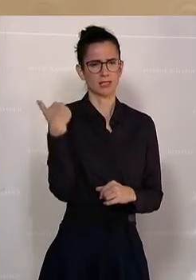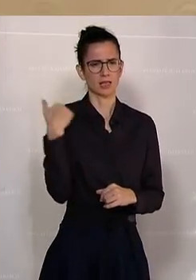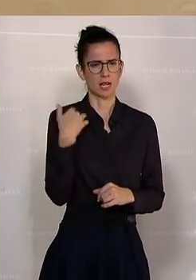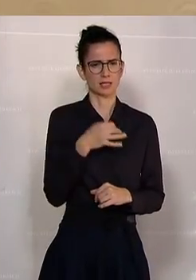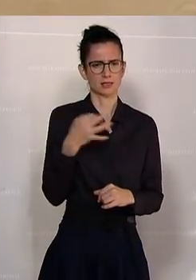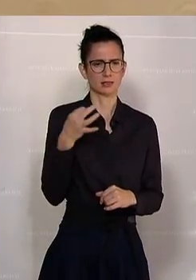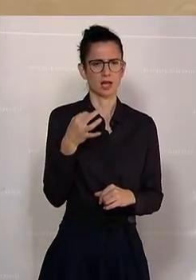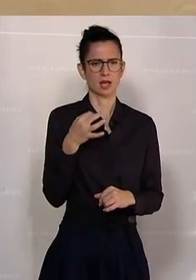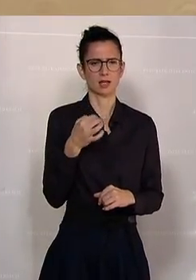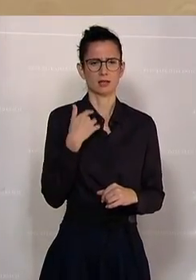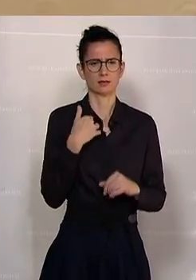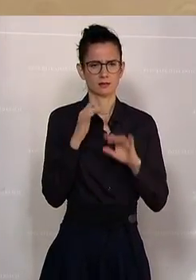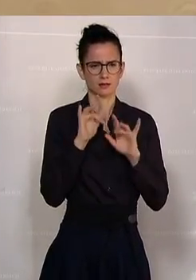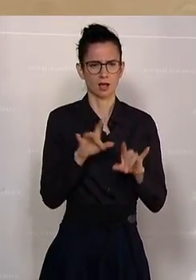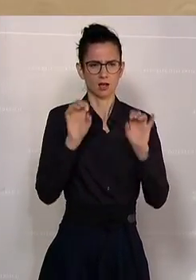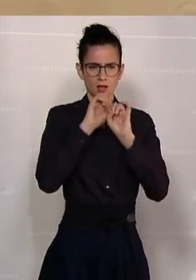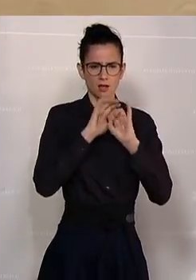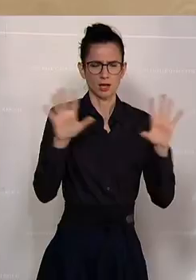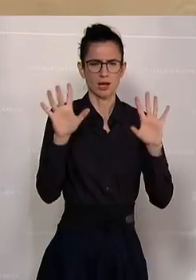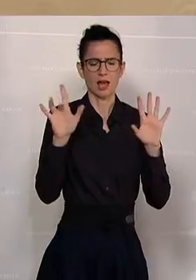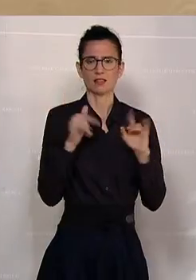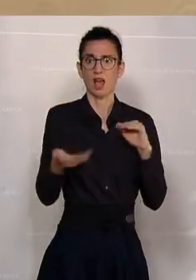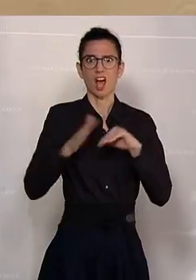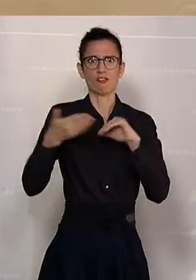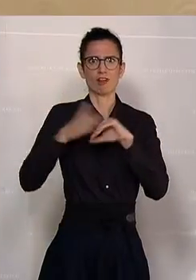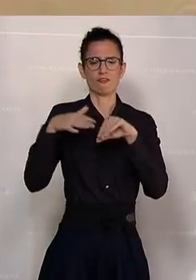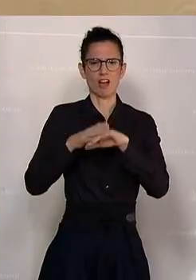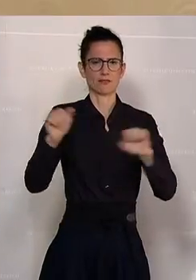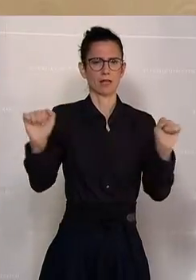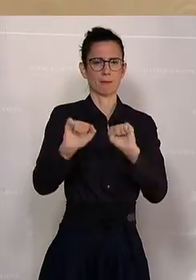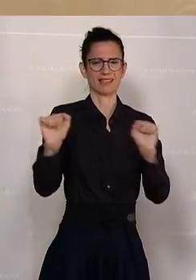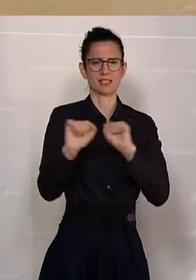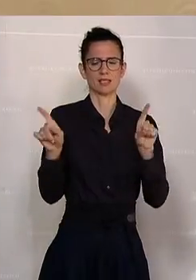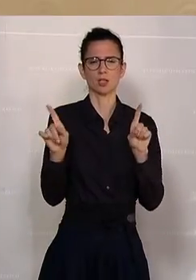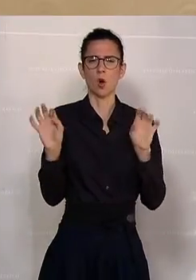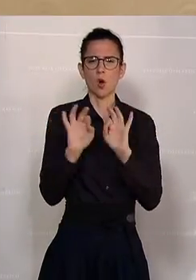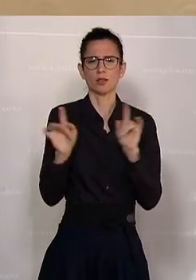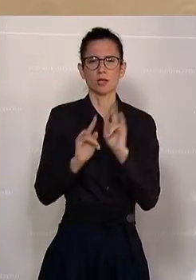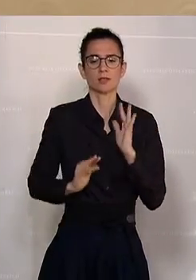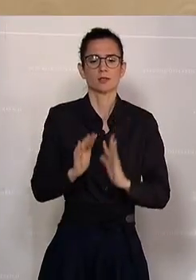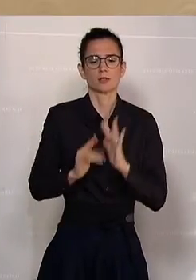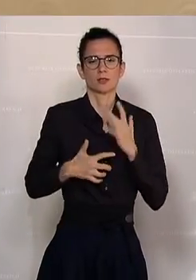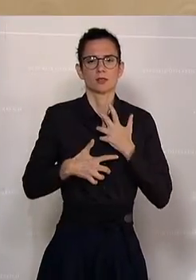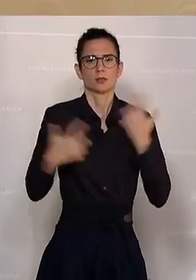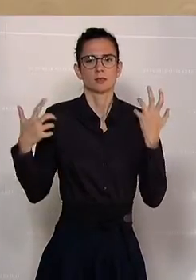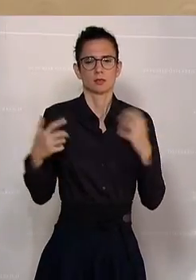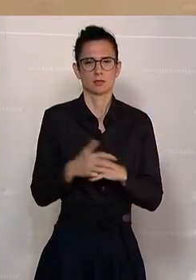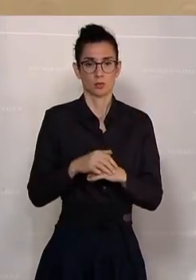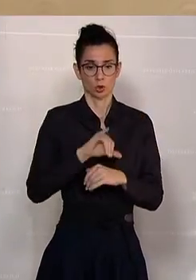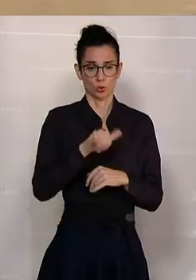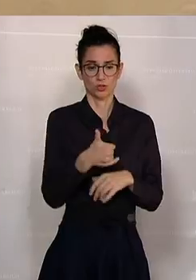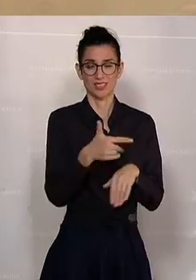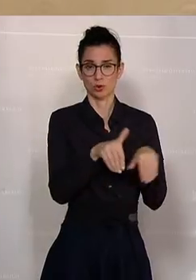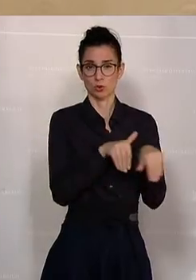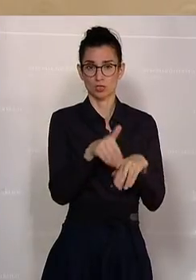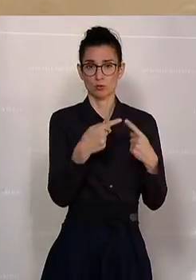Tagen eine ganz starke Dramatisierung, um nicht zu sagen Hetze. Und wie soll ein Justizsystem unabhängig